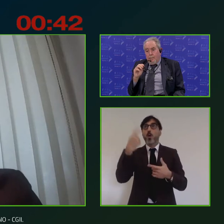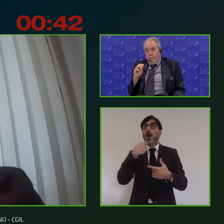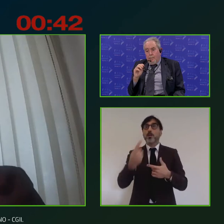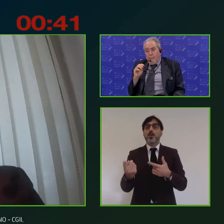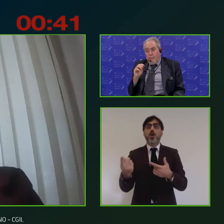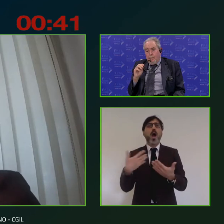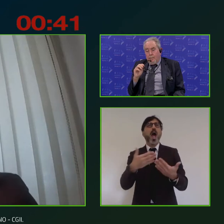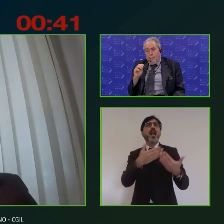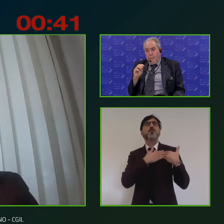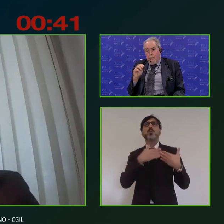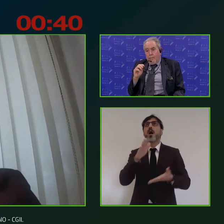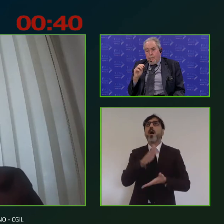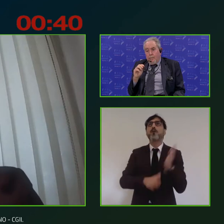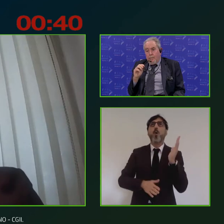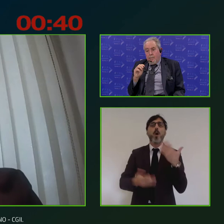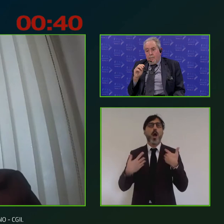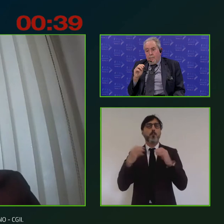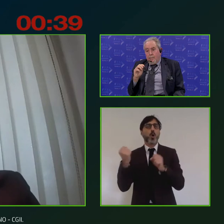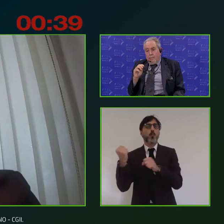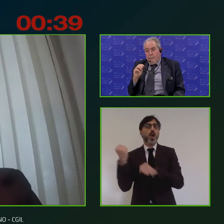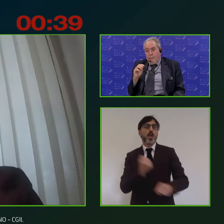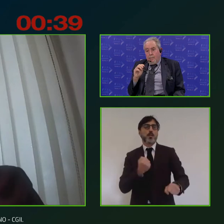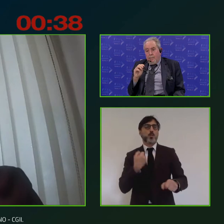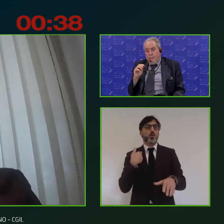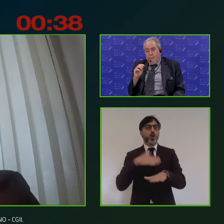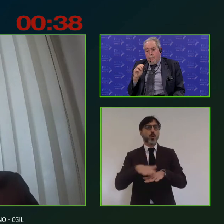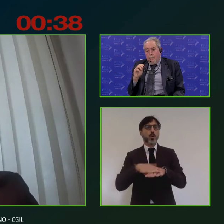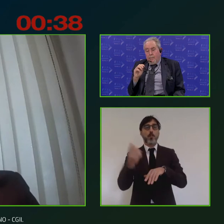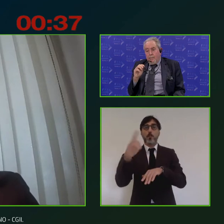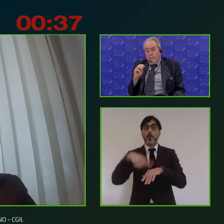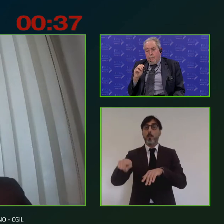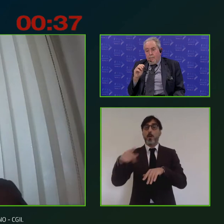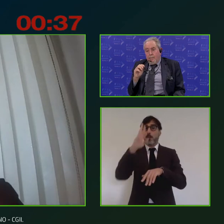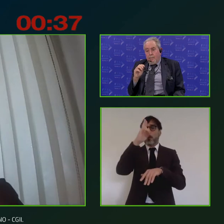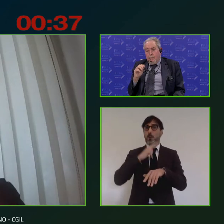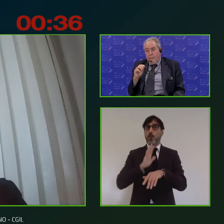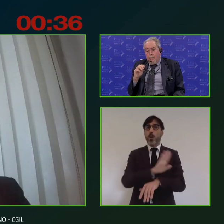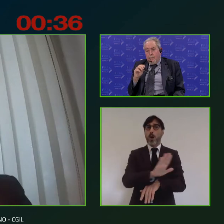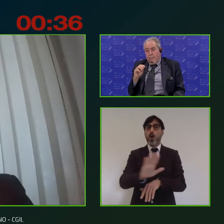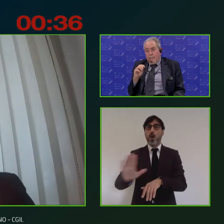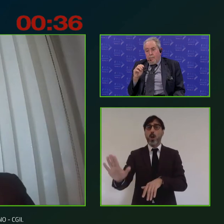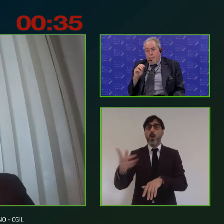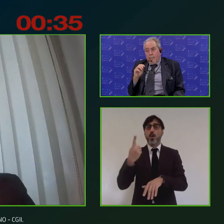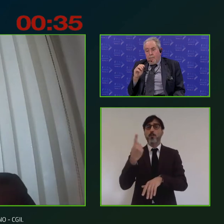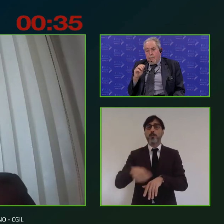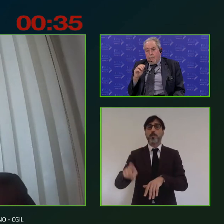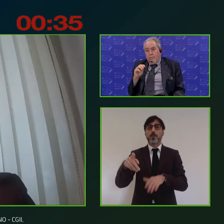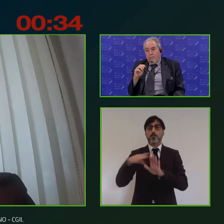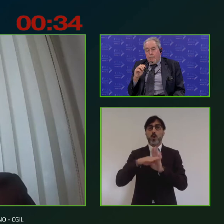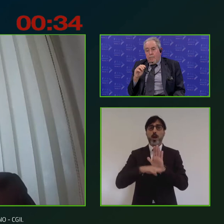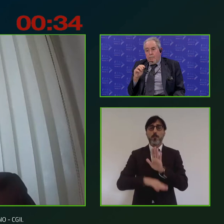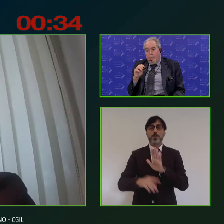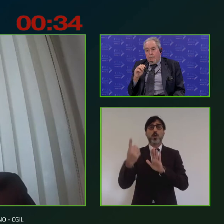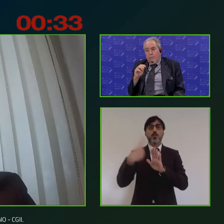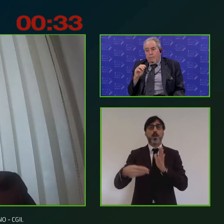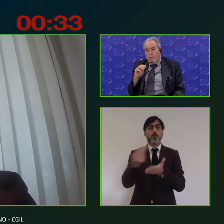responsabilità da parte delle istituzioni competenti nell'esercizio del proprio ruolo sul versante della programmazione della